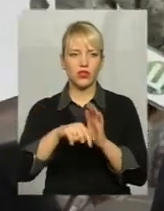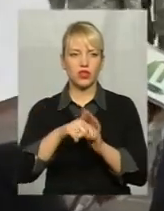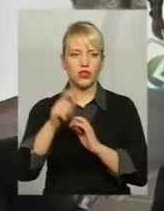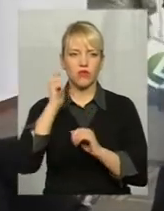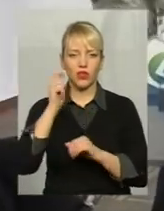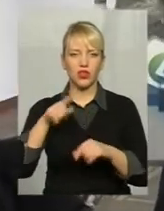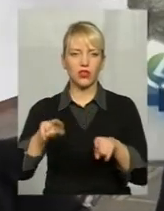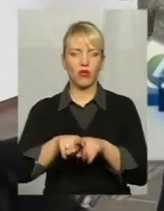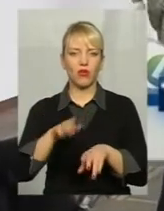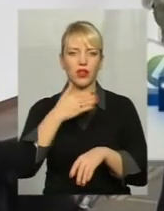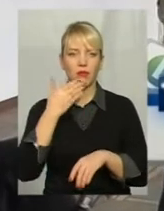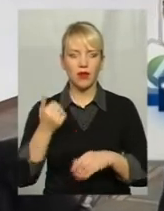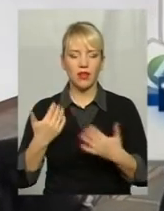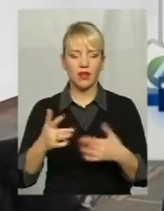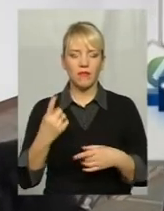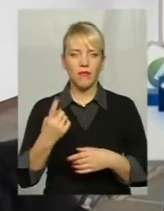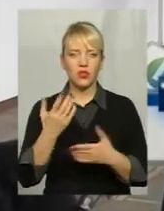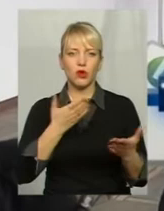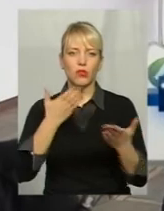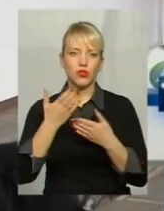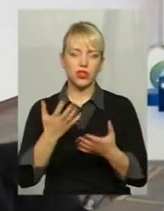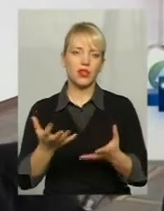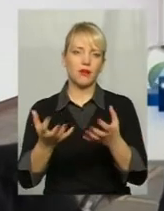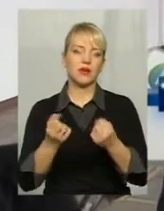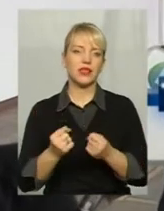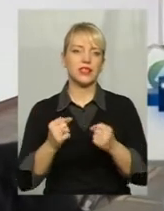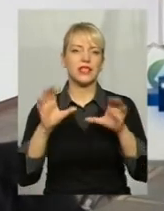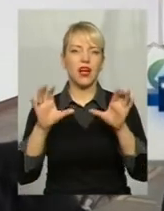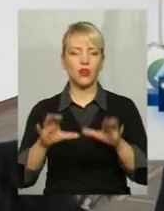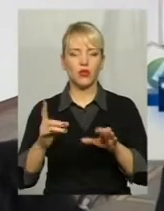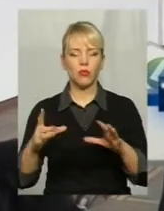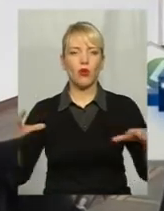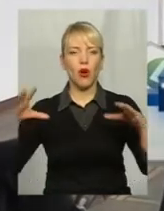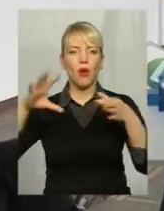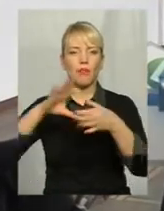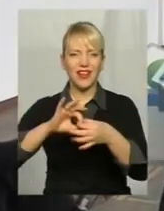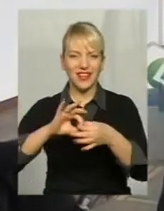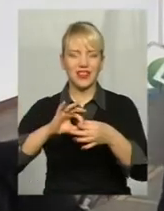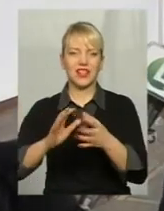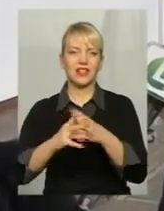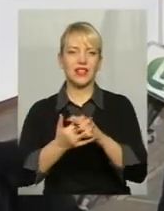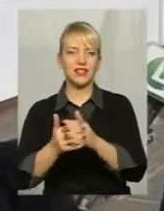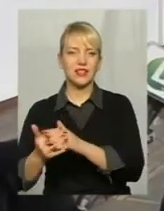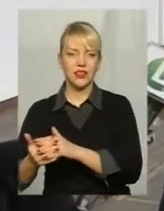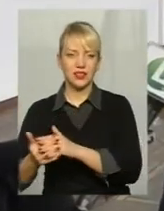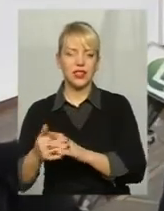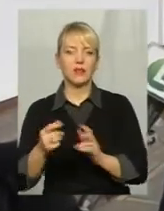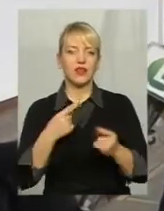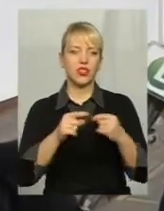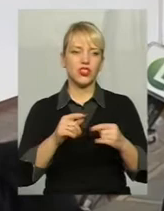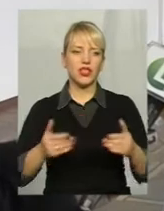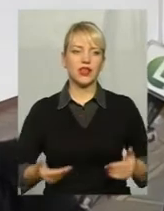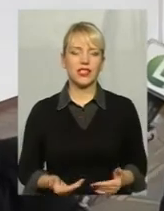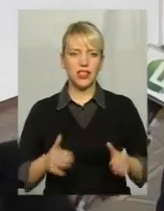першому читанні прийняти закон про приєднання сіл або інших населенних